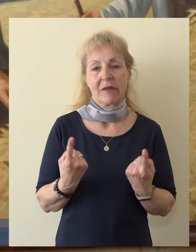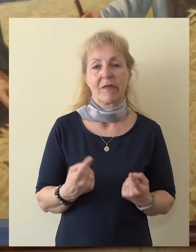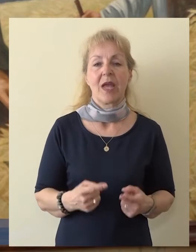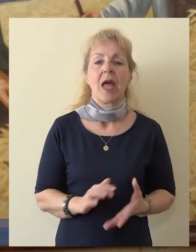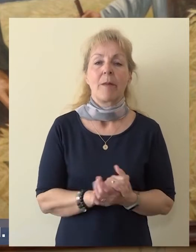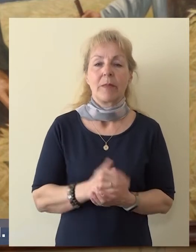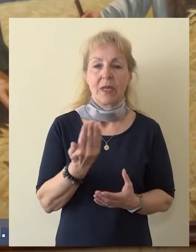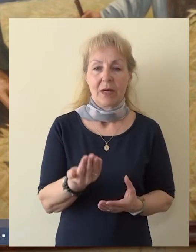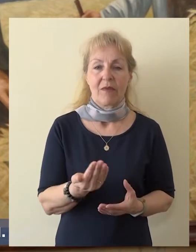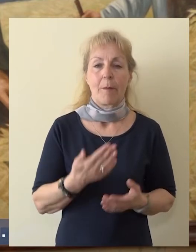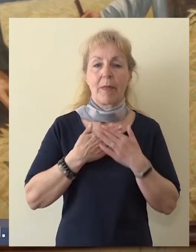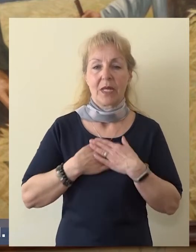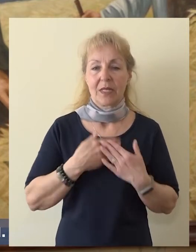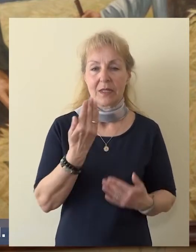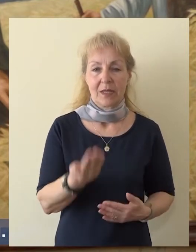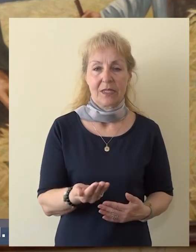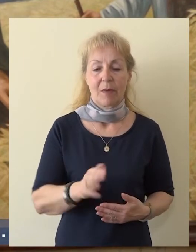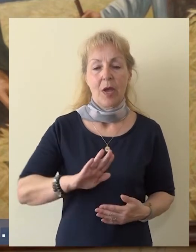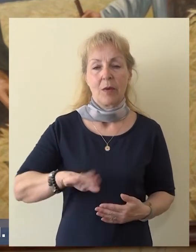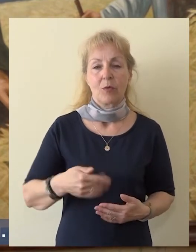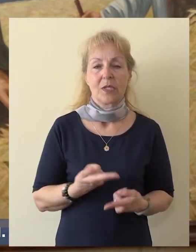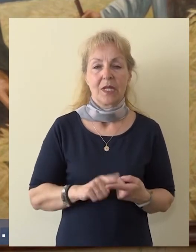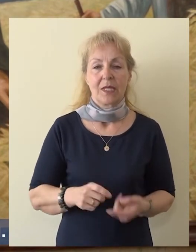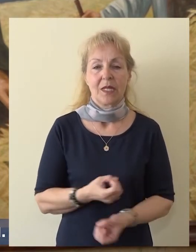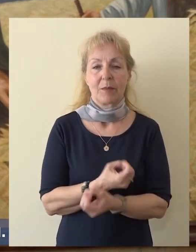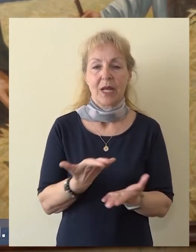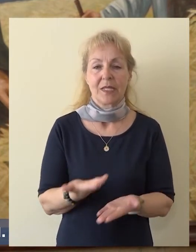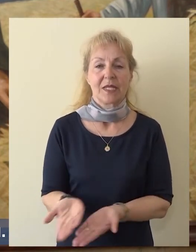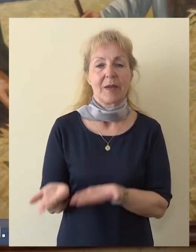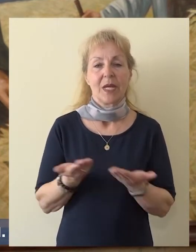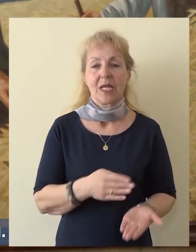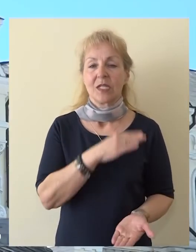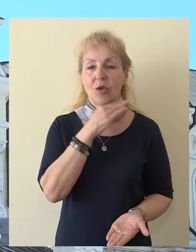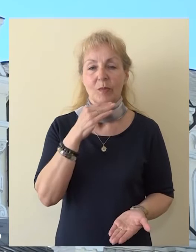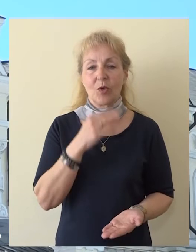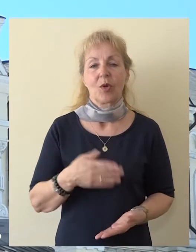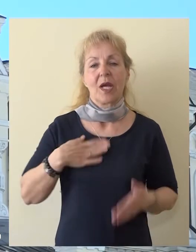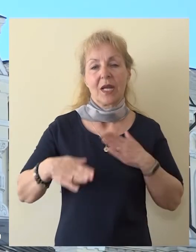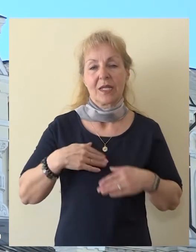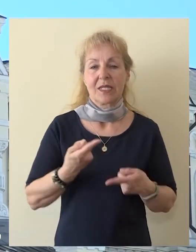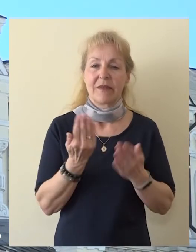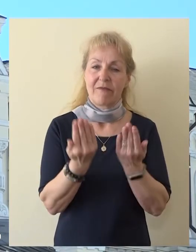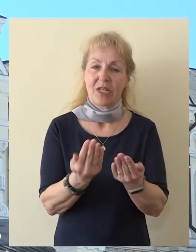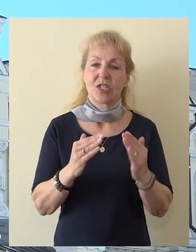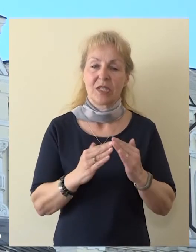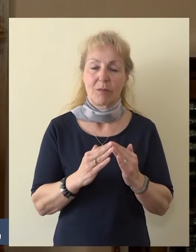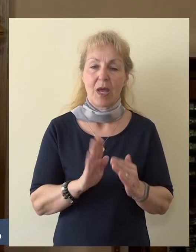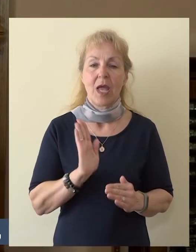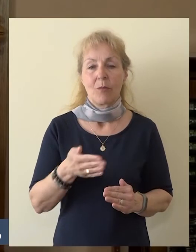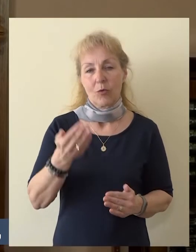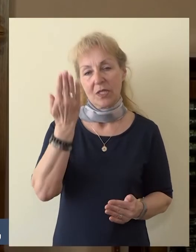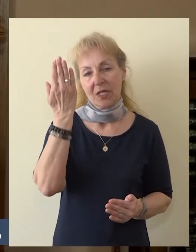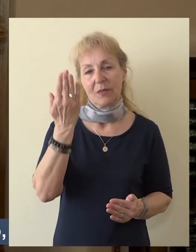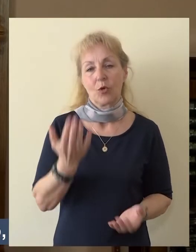благодать вам, пусть цей праздник принесет много радостей в ваші доми. Щоби Господь укрепил нас, і ми були